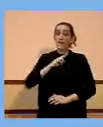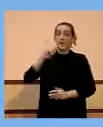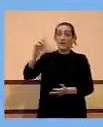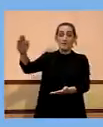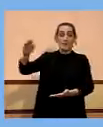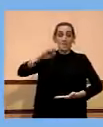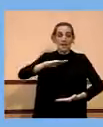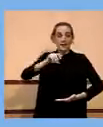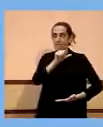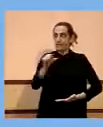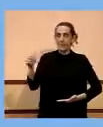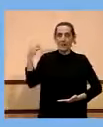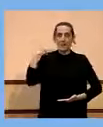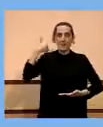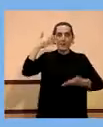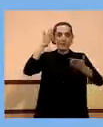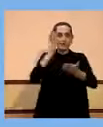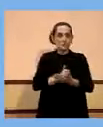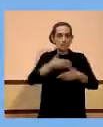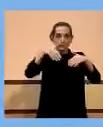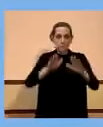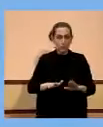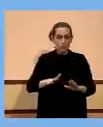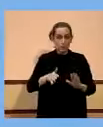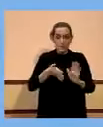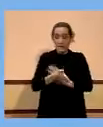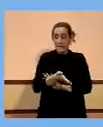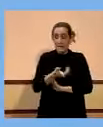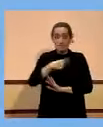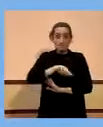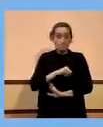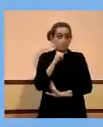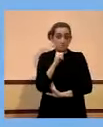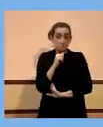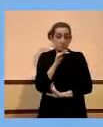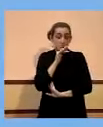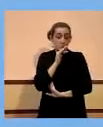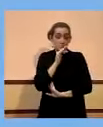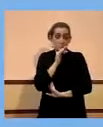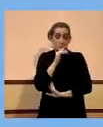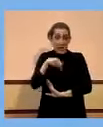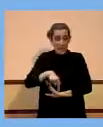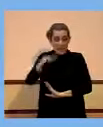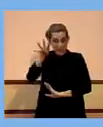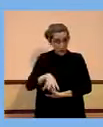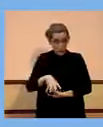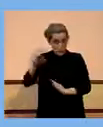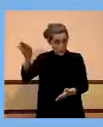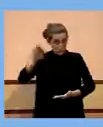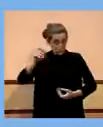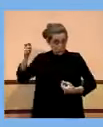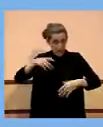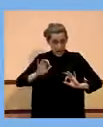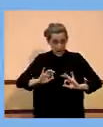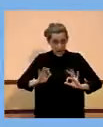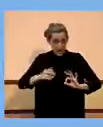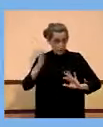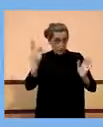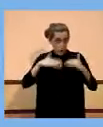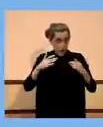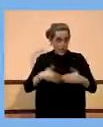i, per tant, encara no les tenim a Catalunya. Per tant, això, per un costat i per l'altre costat,